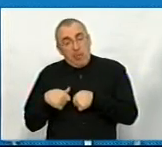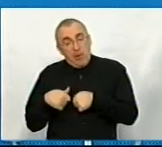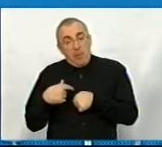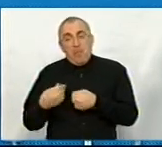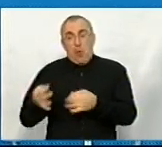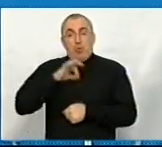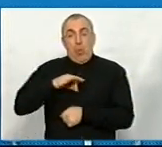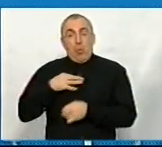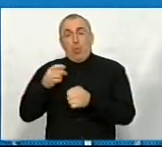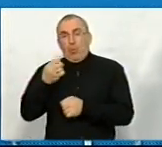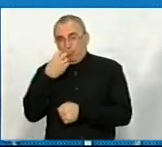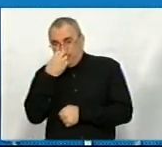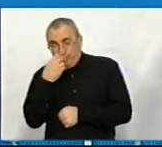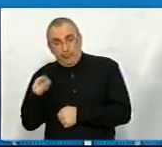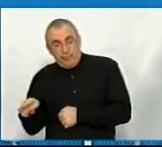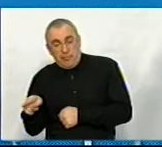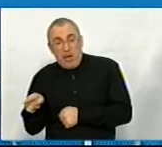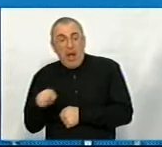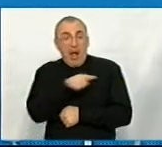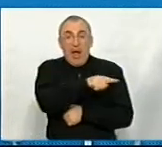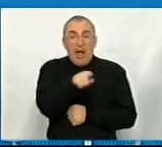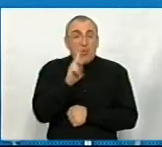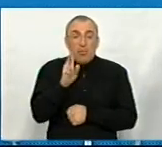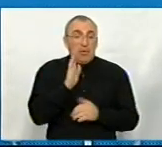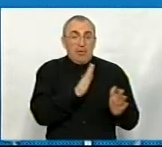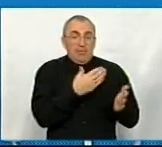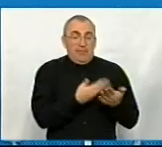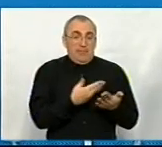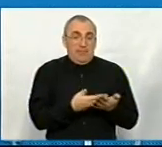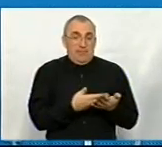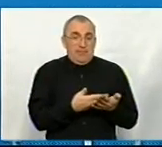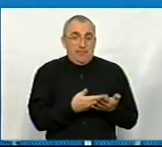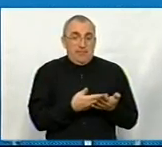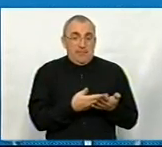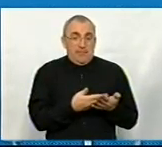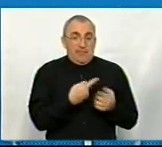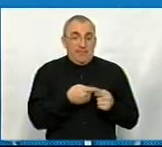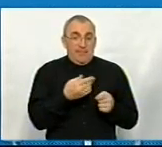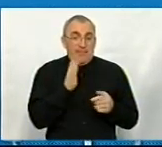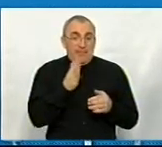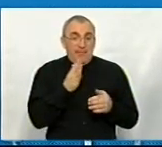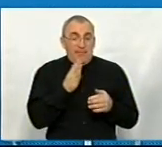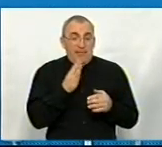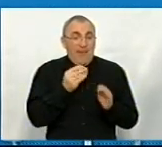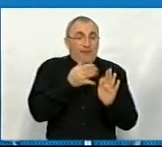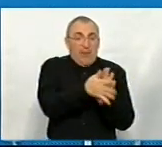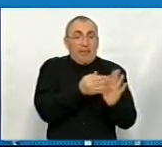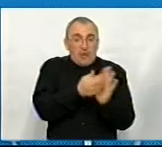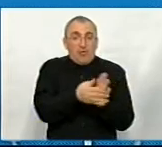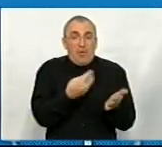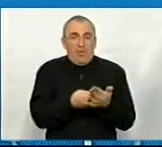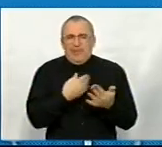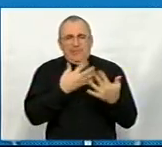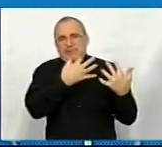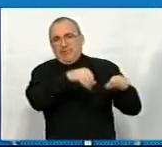приносить дохід, це грасть, а це те, що на це потрібно тільки витрачати кошти, це